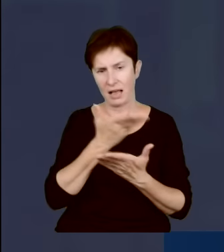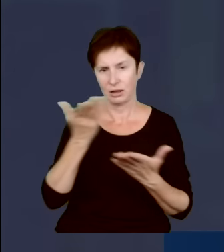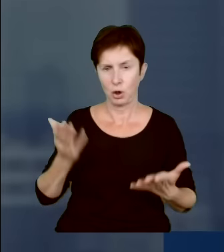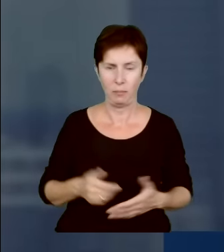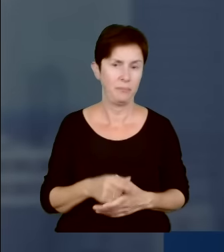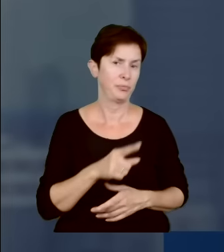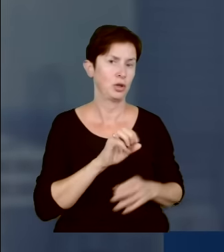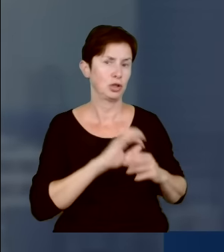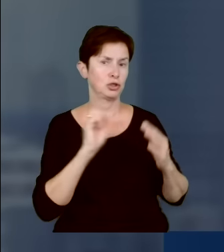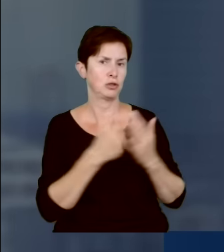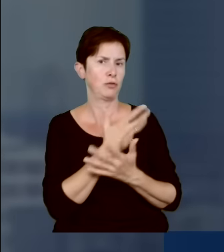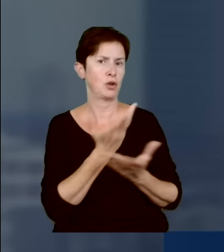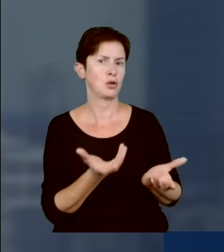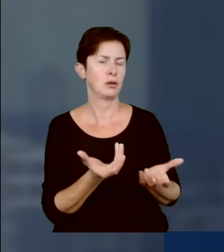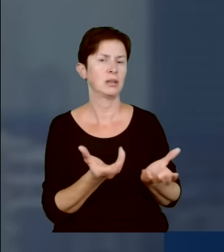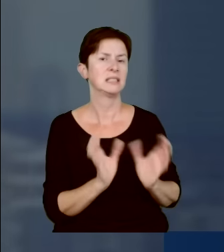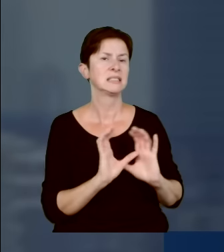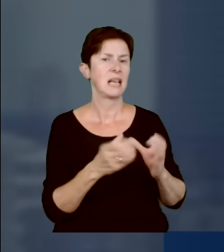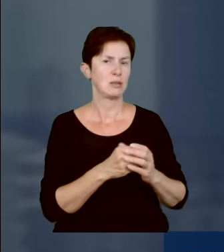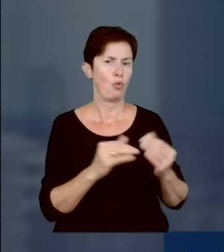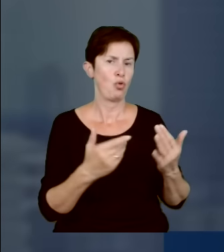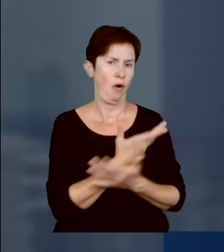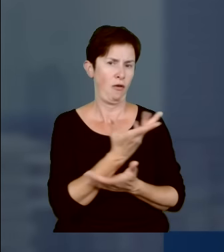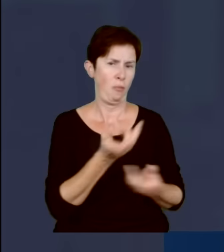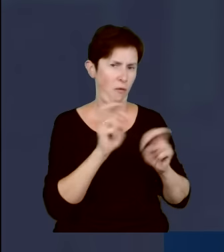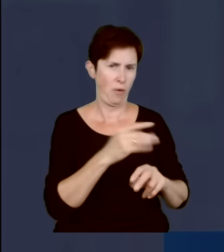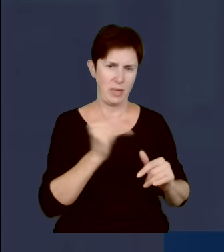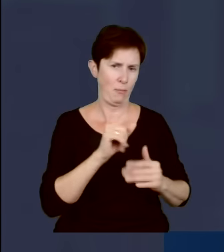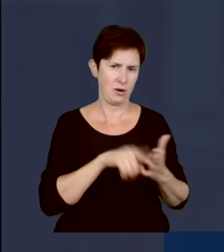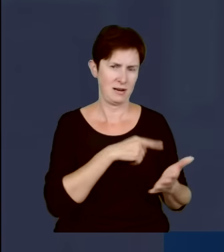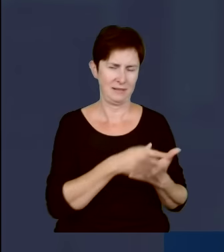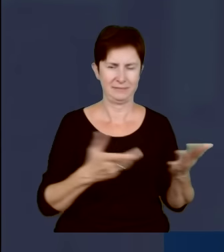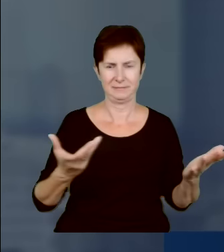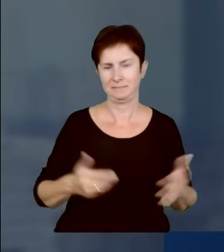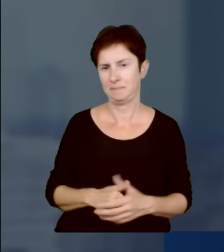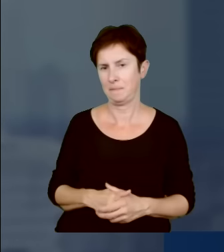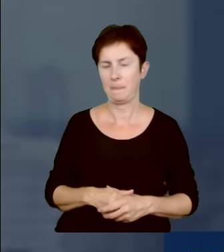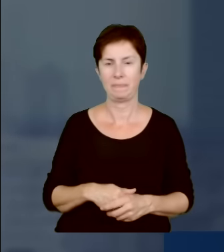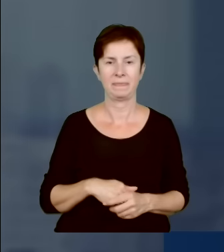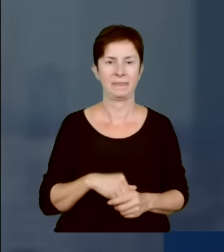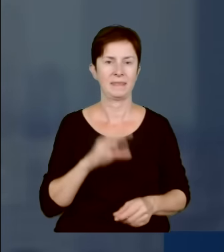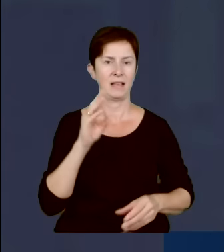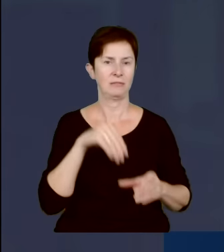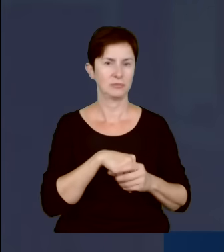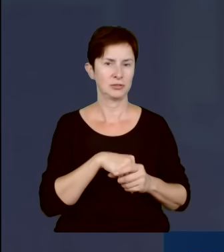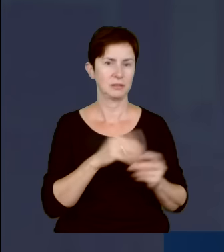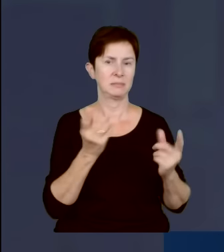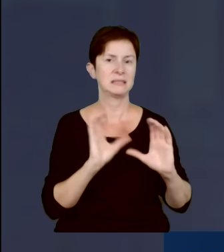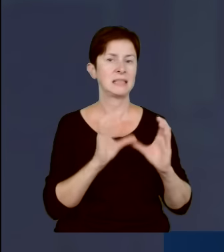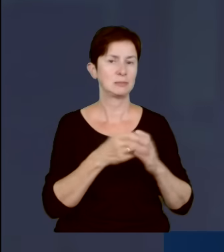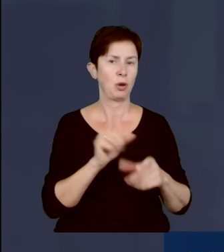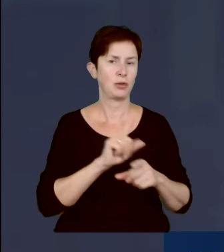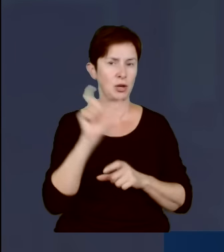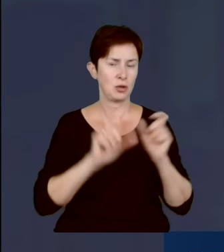w kwietniu, a pan chce umorzenia, to zespół musi być co robić. Czego się po spodziewać? Aktywiści tam mają w tym zespole również uczestniczyć. O właśnie, to jest